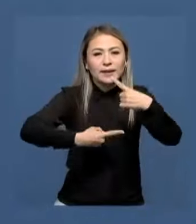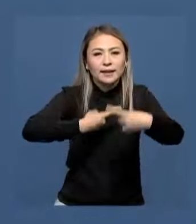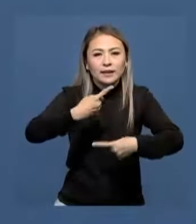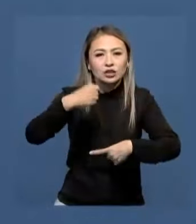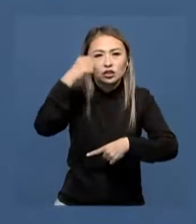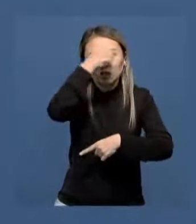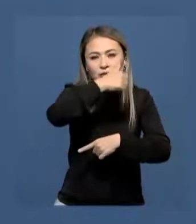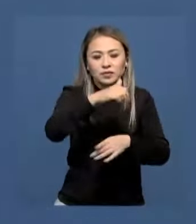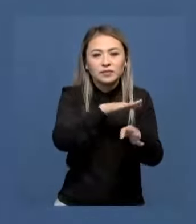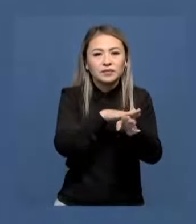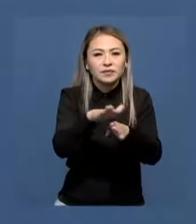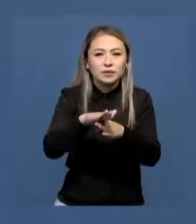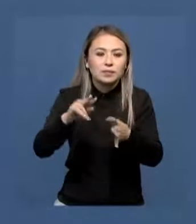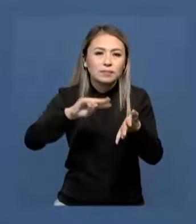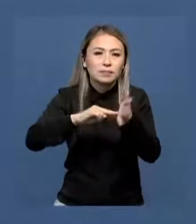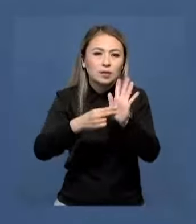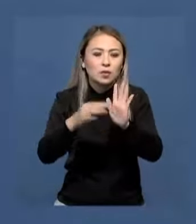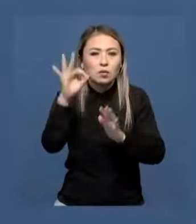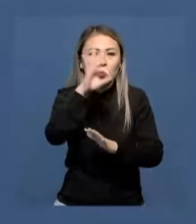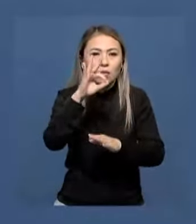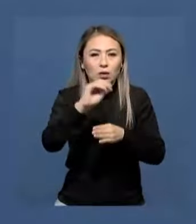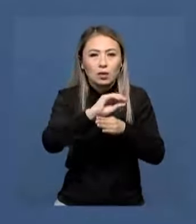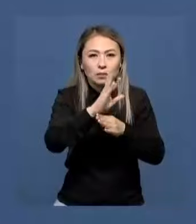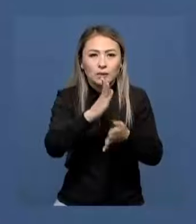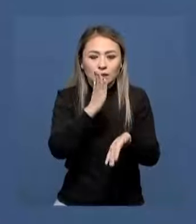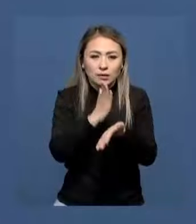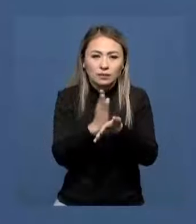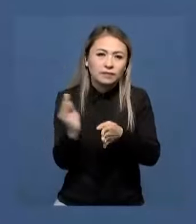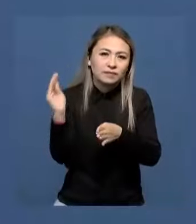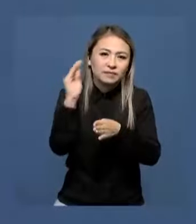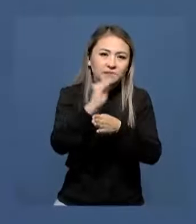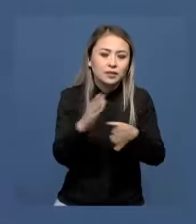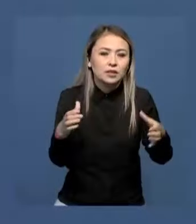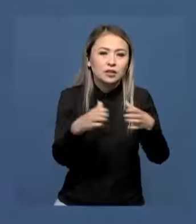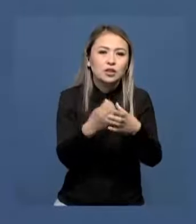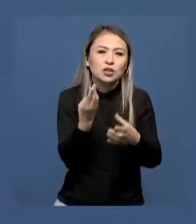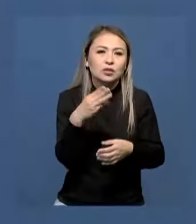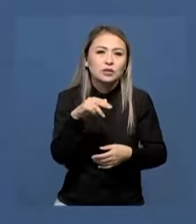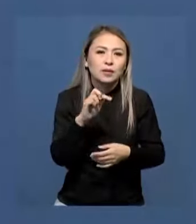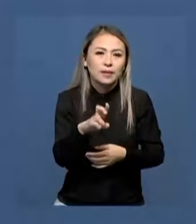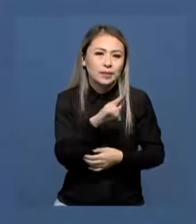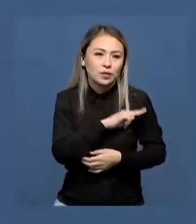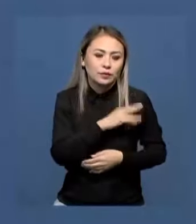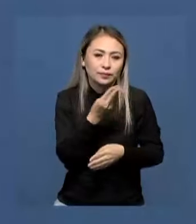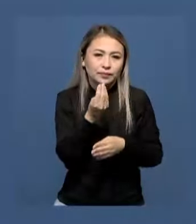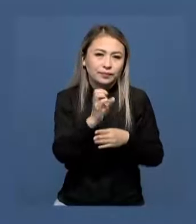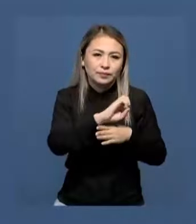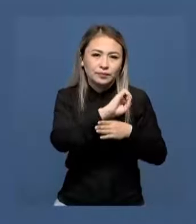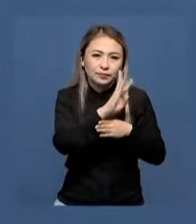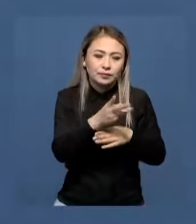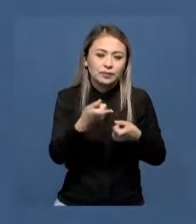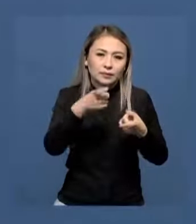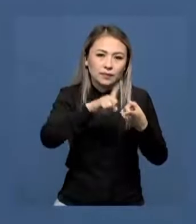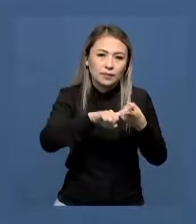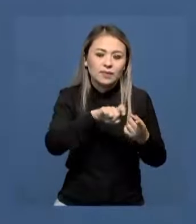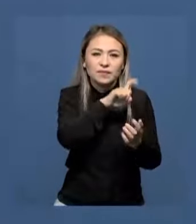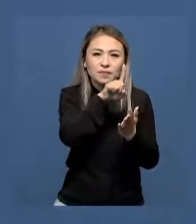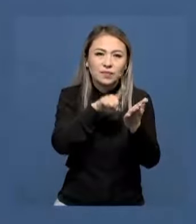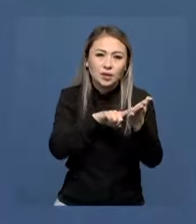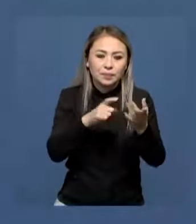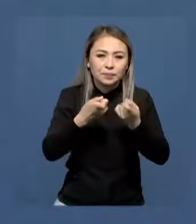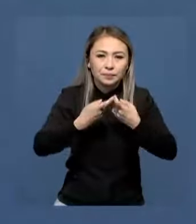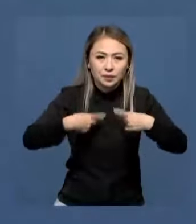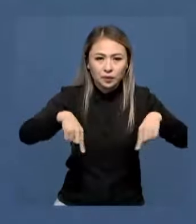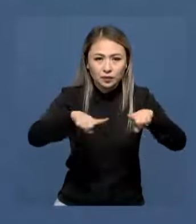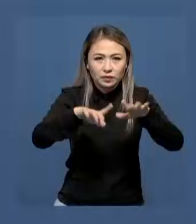өткізілетін үш жараларды жоспарлау мәселес қамтылып отыр. Сонда еқ біріктірілген штабтың жұмысы қарыландыруға қатысты сұрақтар қаралды. Үйымғам